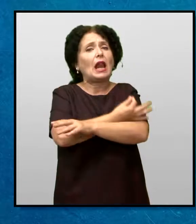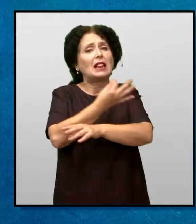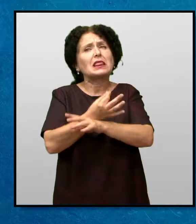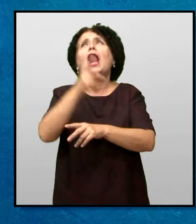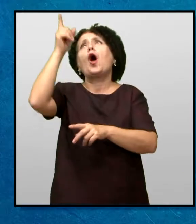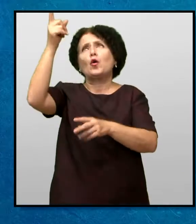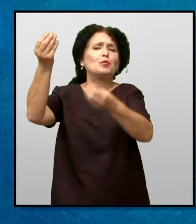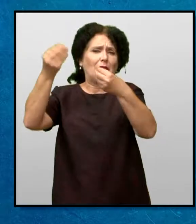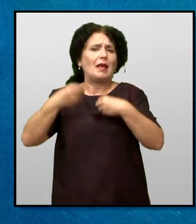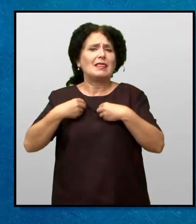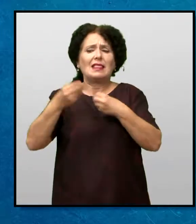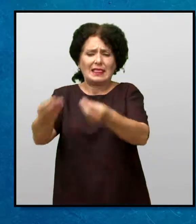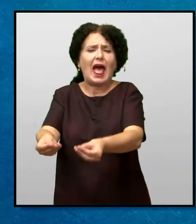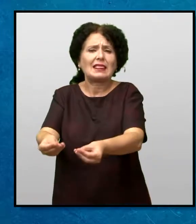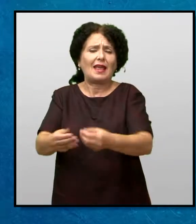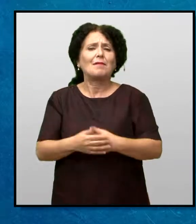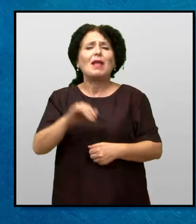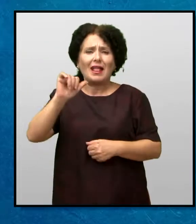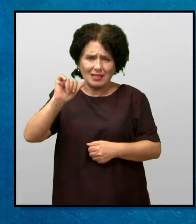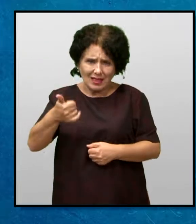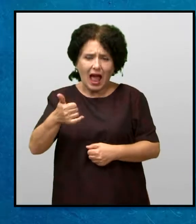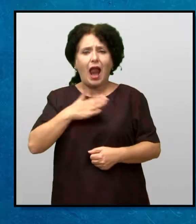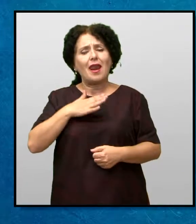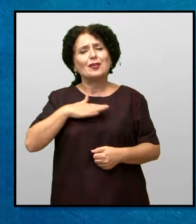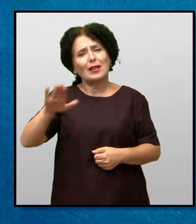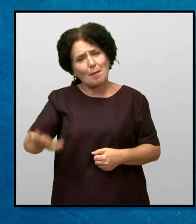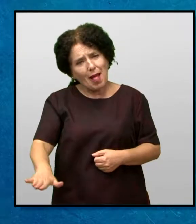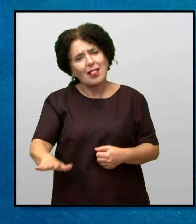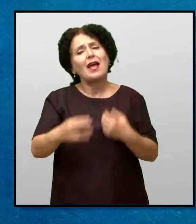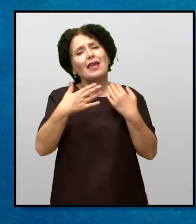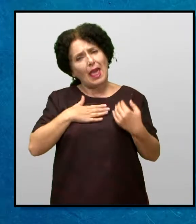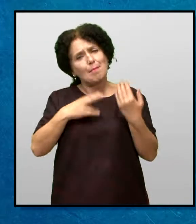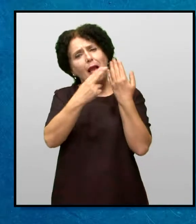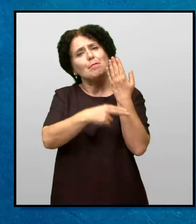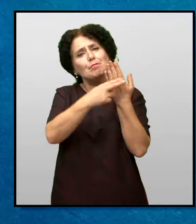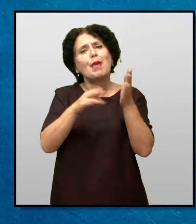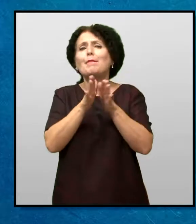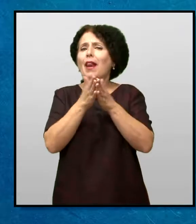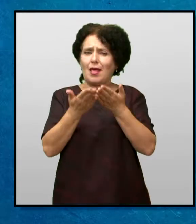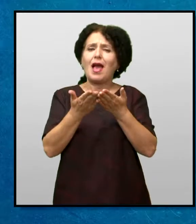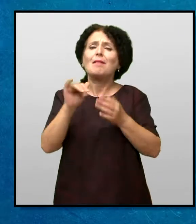Господ ке ја даде Да, нашата Мери ке има своја Библија